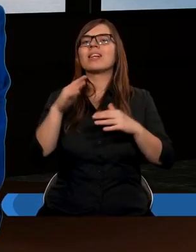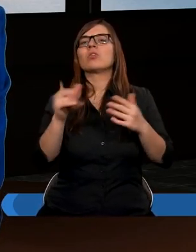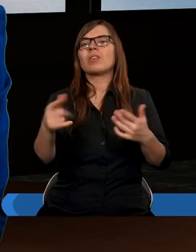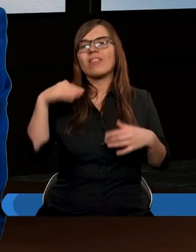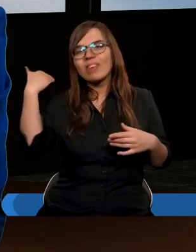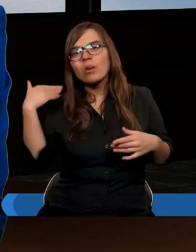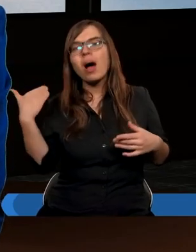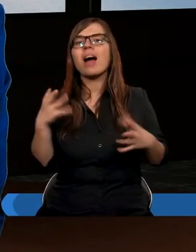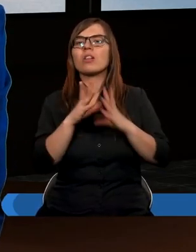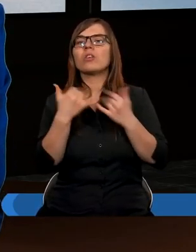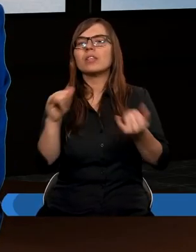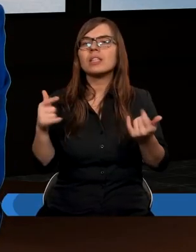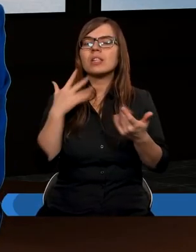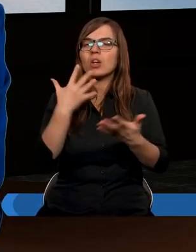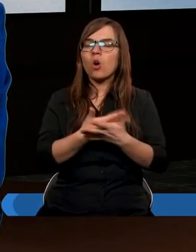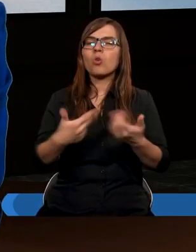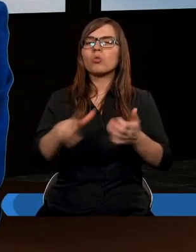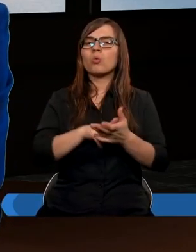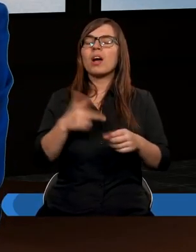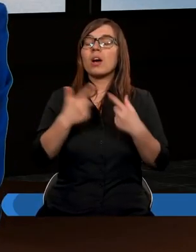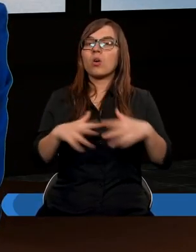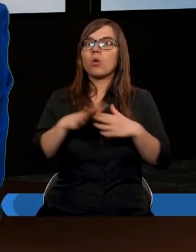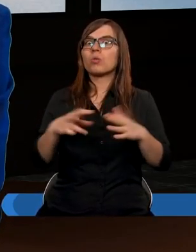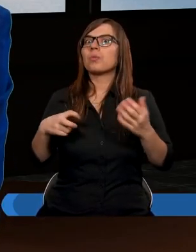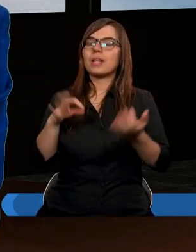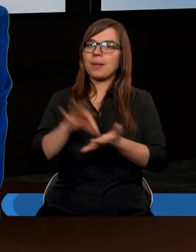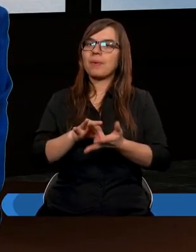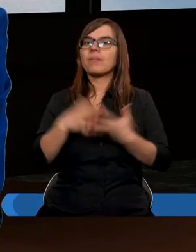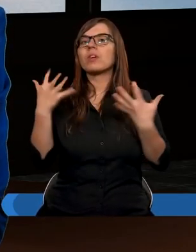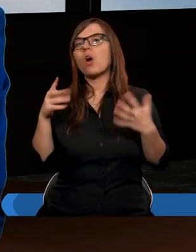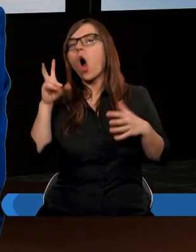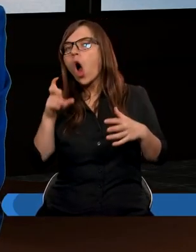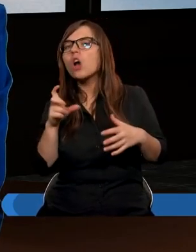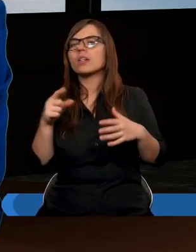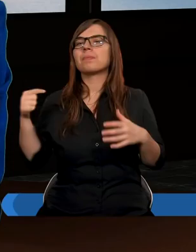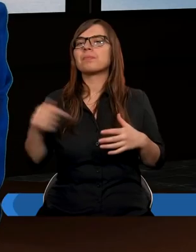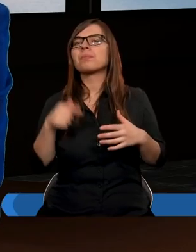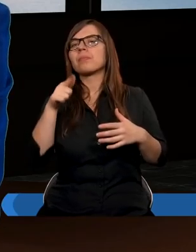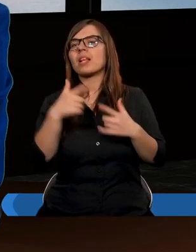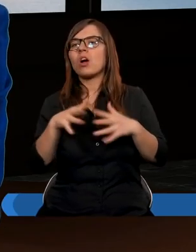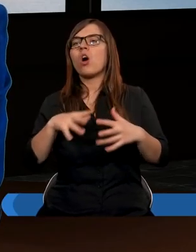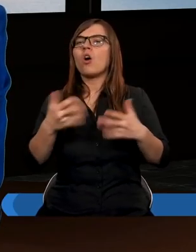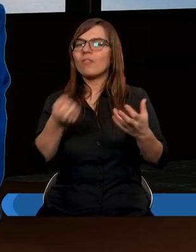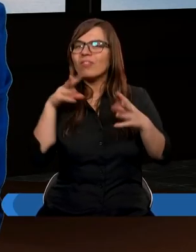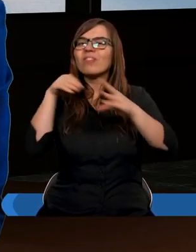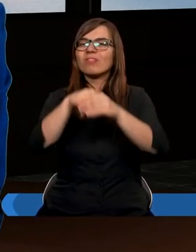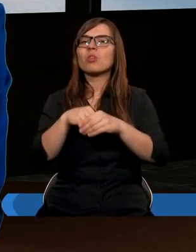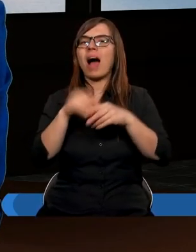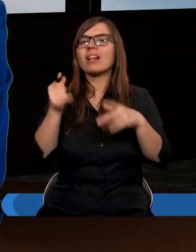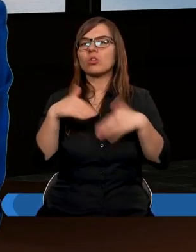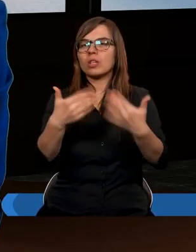wykładów, tych dóbr, które kościół zapewnia, to też powinienem coś ten kościół nosi, skoro tyle z niego